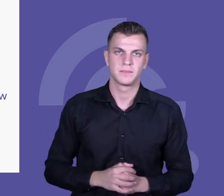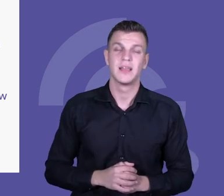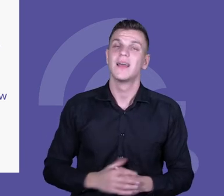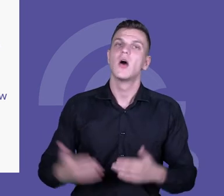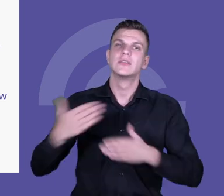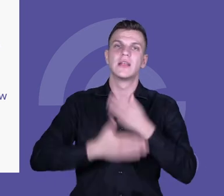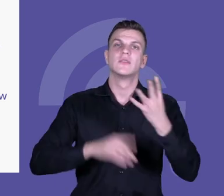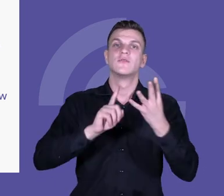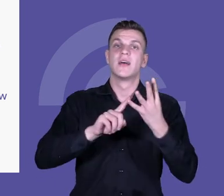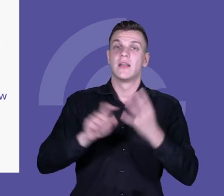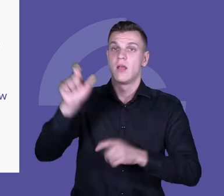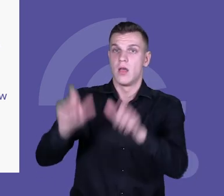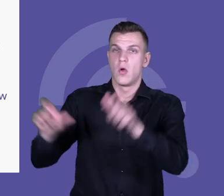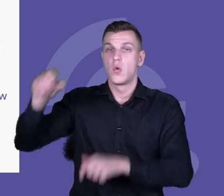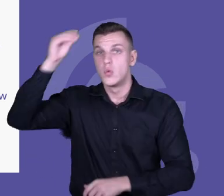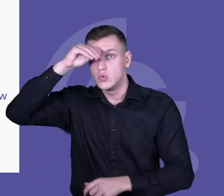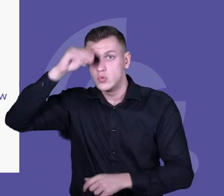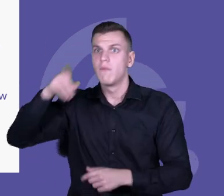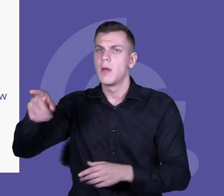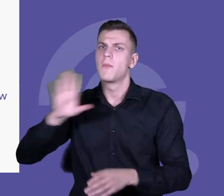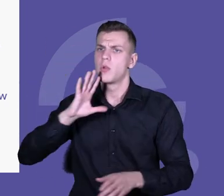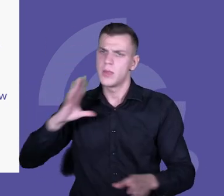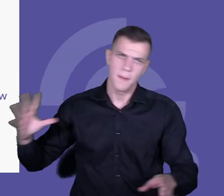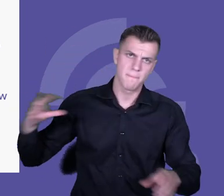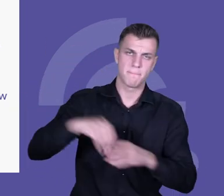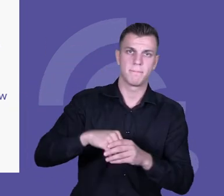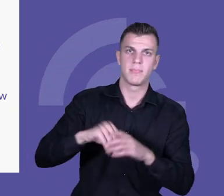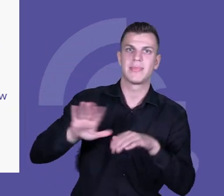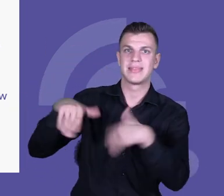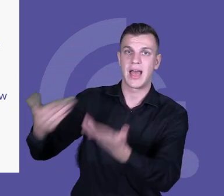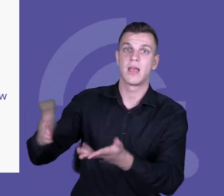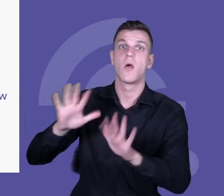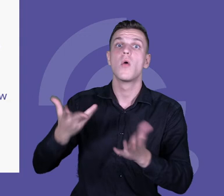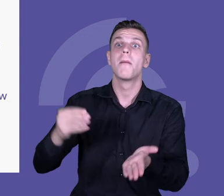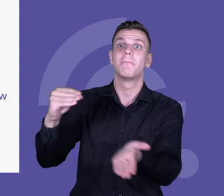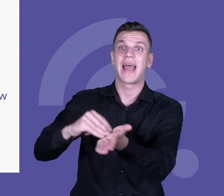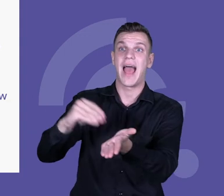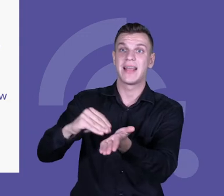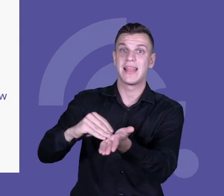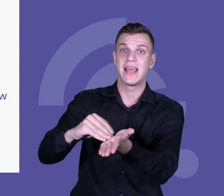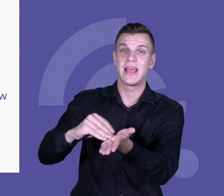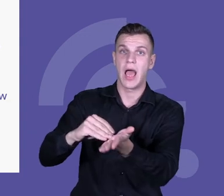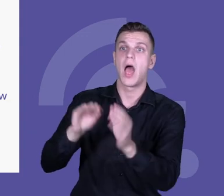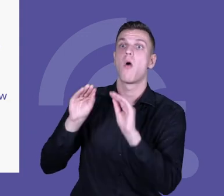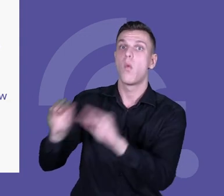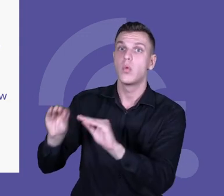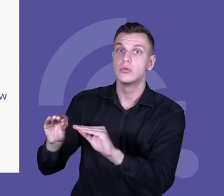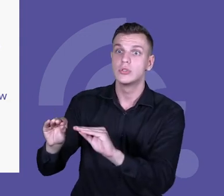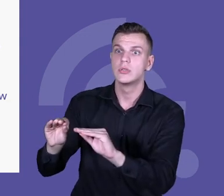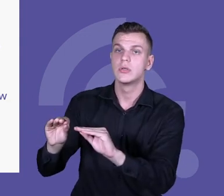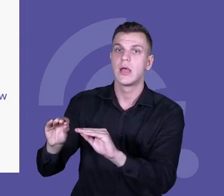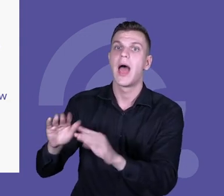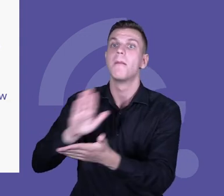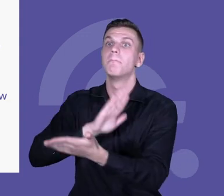czwarty, angażowanie uczniów. Nie da się praktycznych kompetencji nauczyć bez praktyki. Tak? Nie nauczymy współpracy